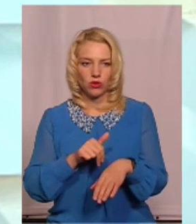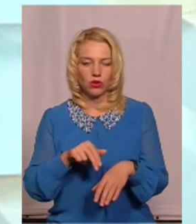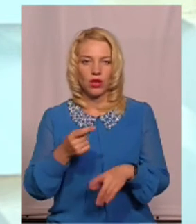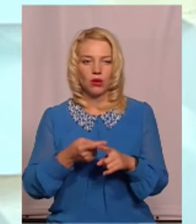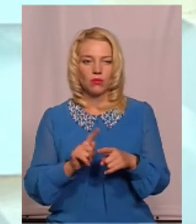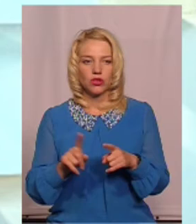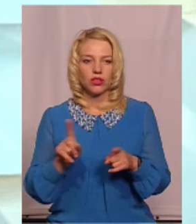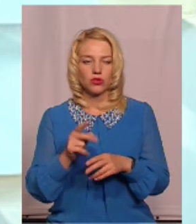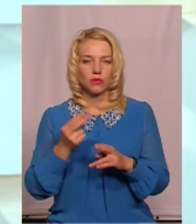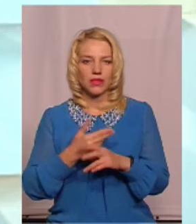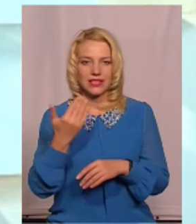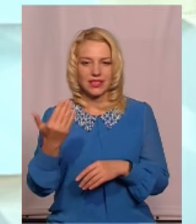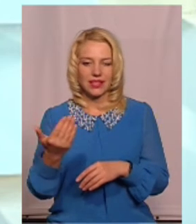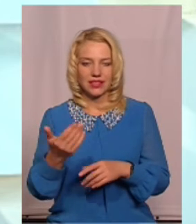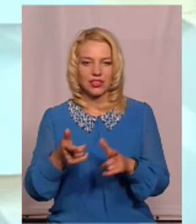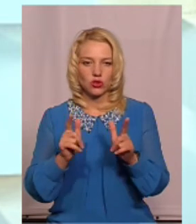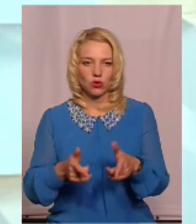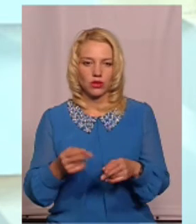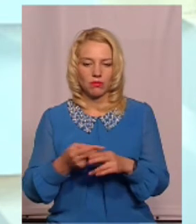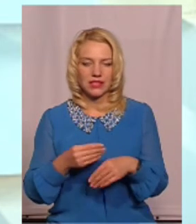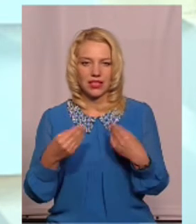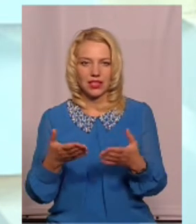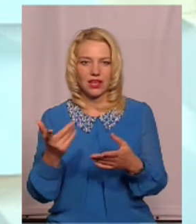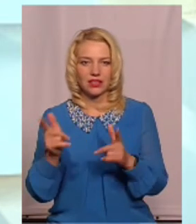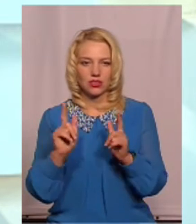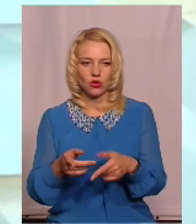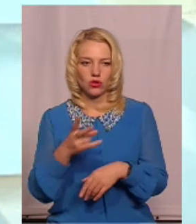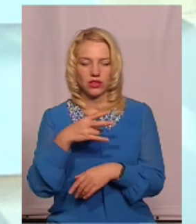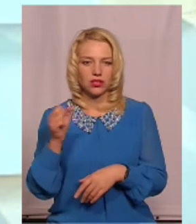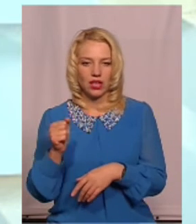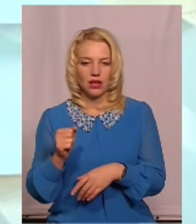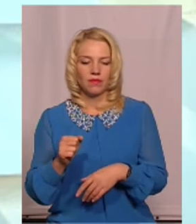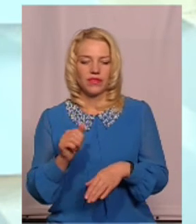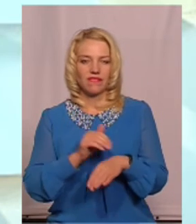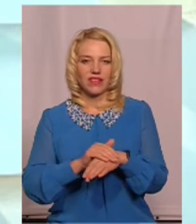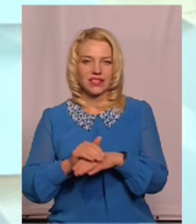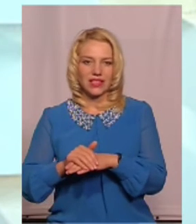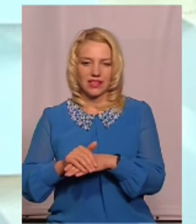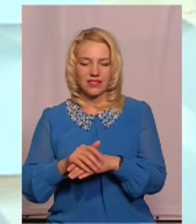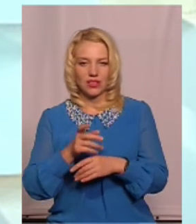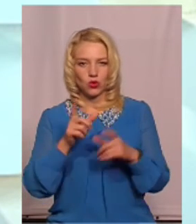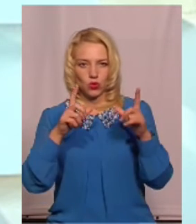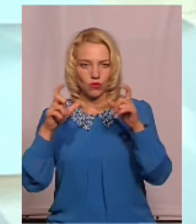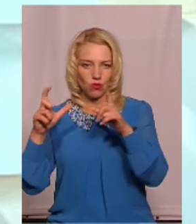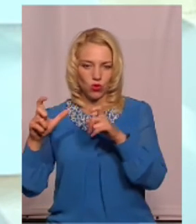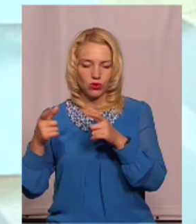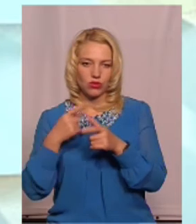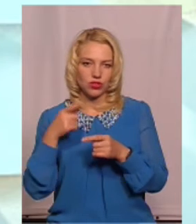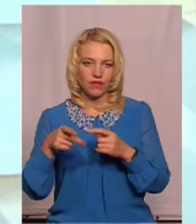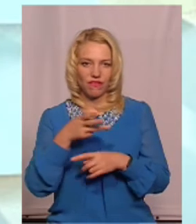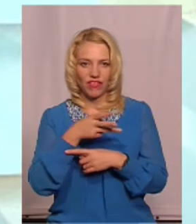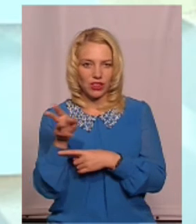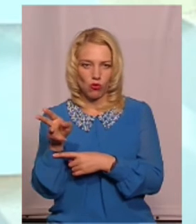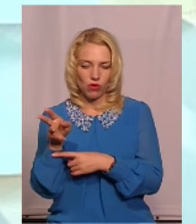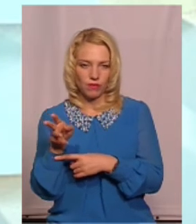про те, що без її згоди, без надання її згоди на фіксацію фото чи відео,